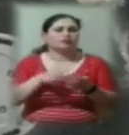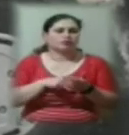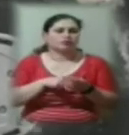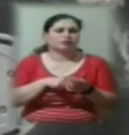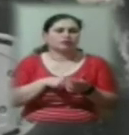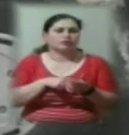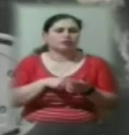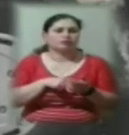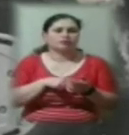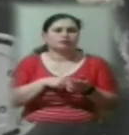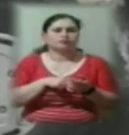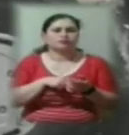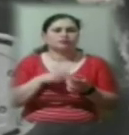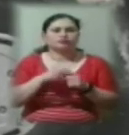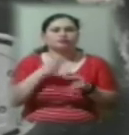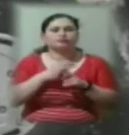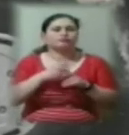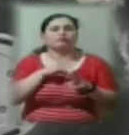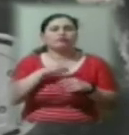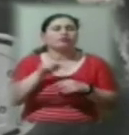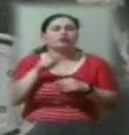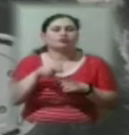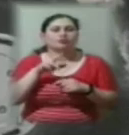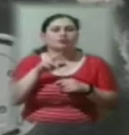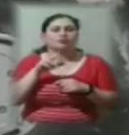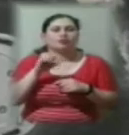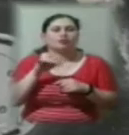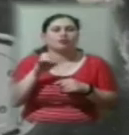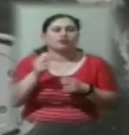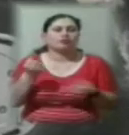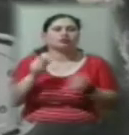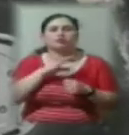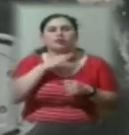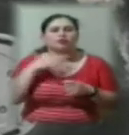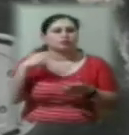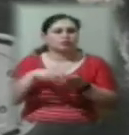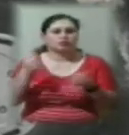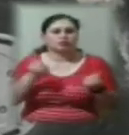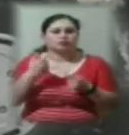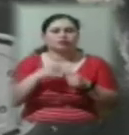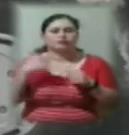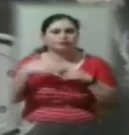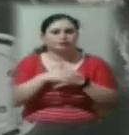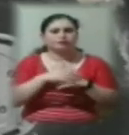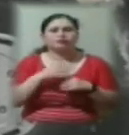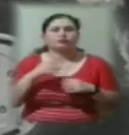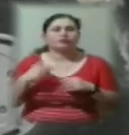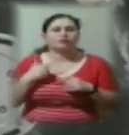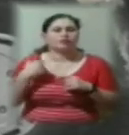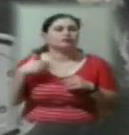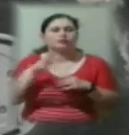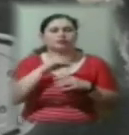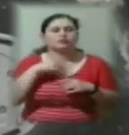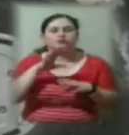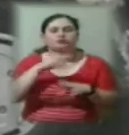Заважало тільки те, що припарковані машин дуже багато вночі, хоча ми всіх і звертали увагу,